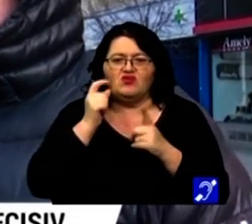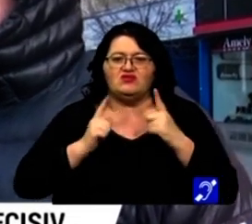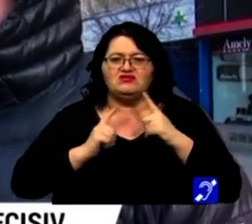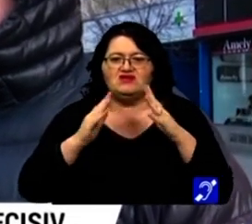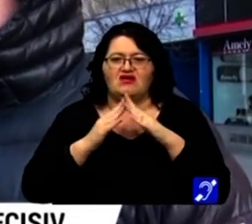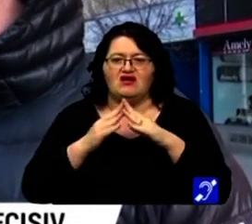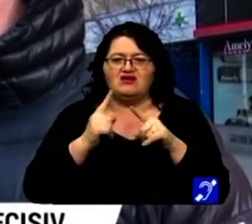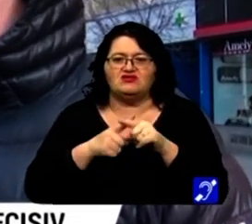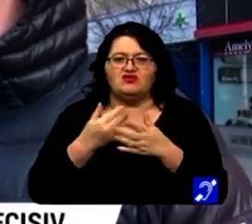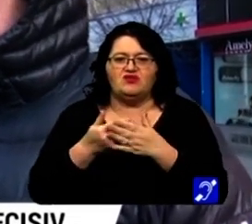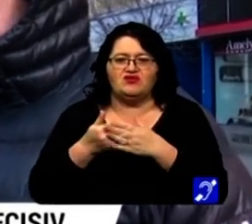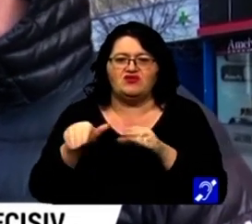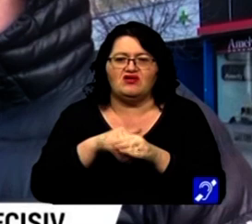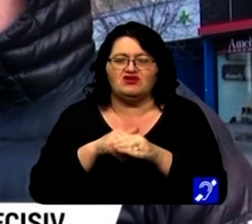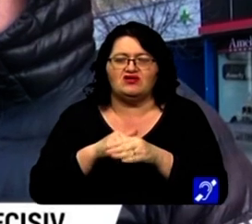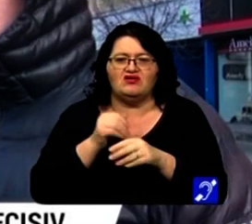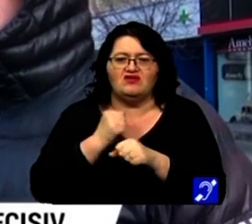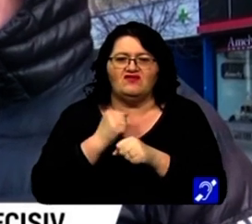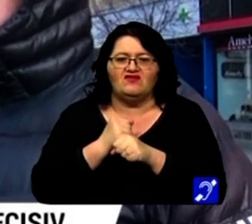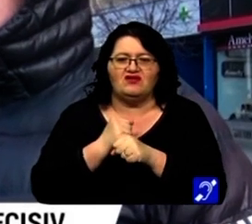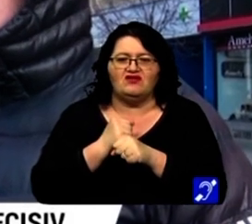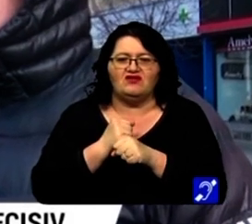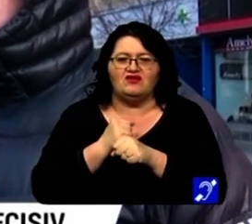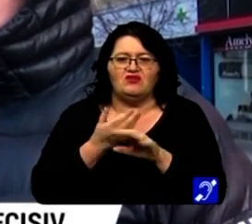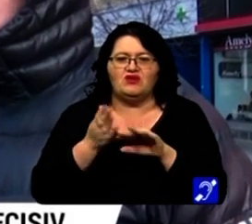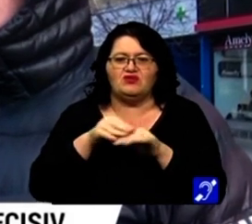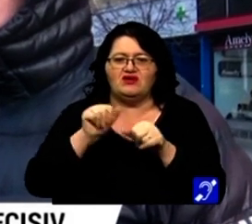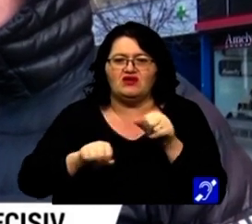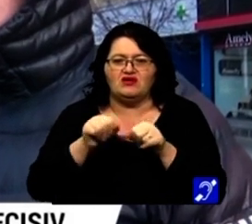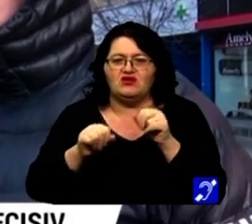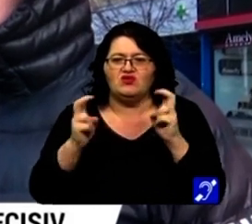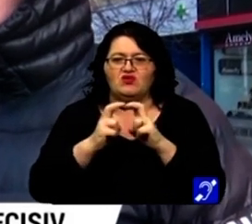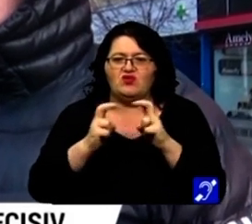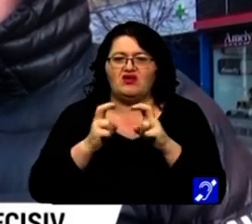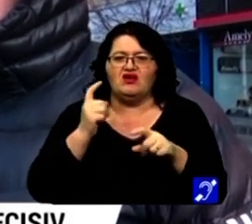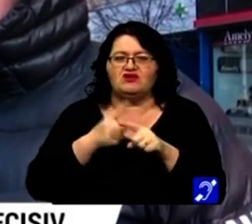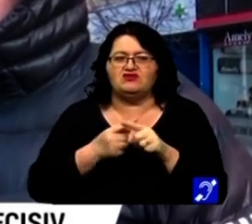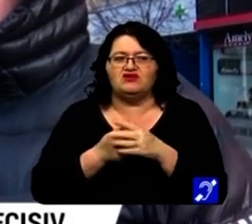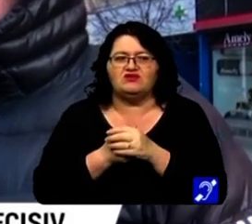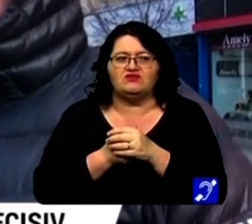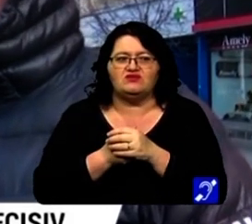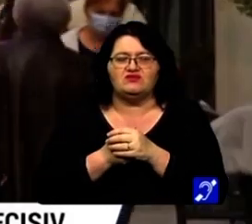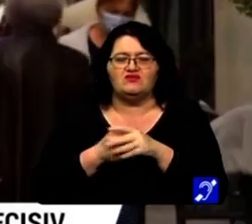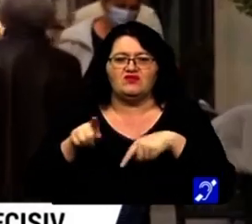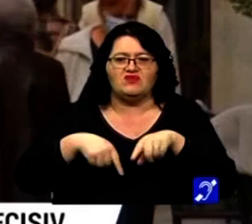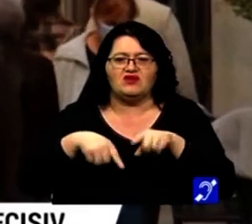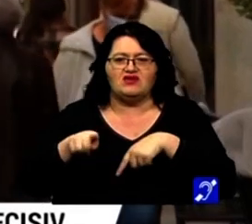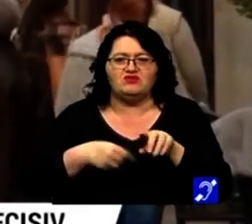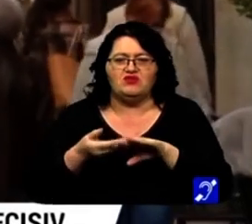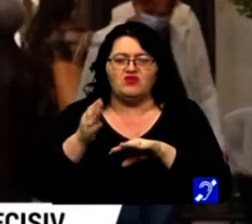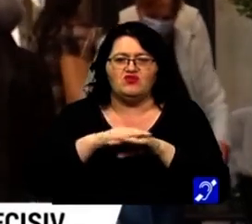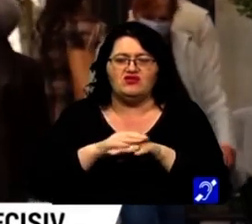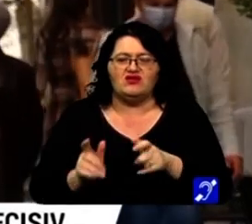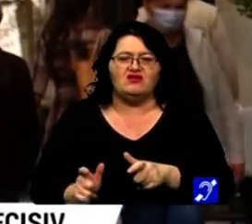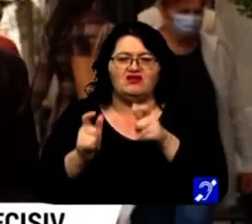acasă și pentru angajator. Face multe economii și la curent și la transport. Sunt multe